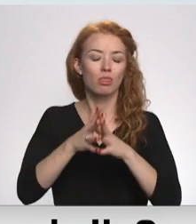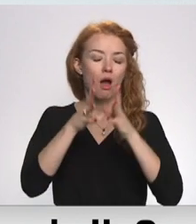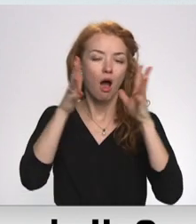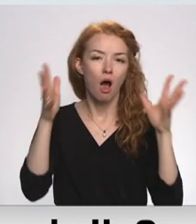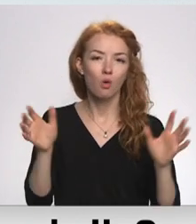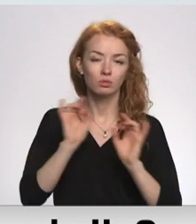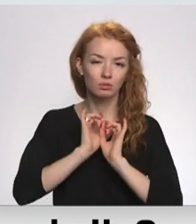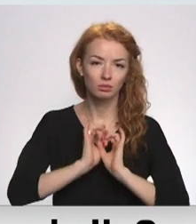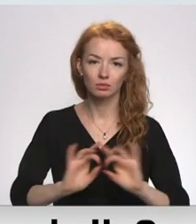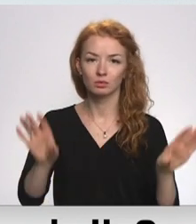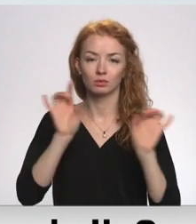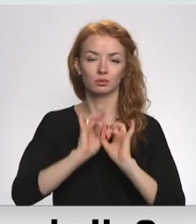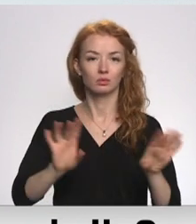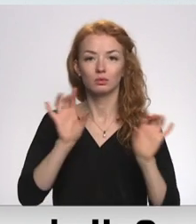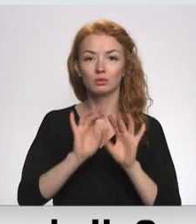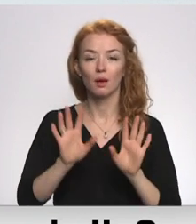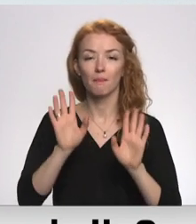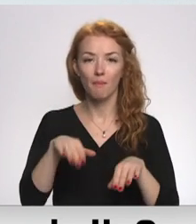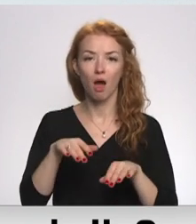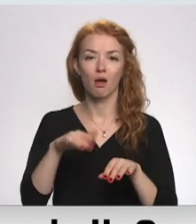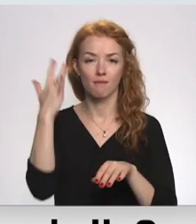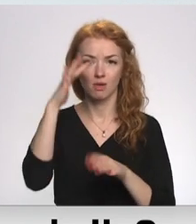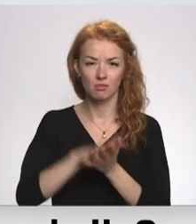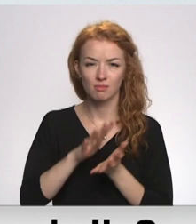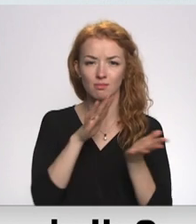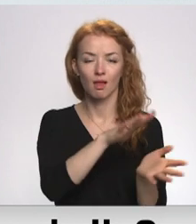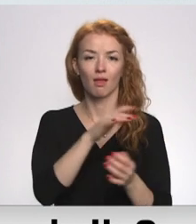atvēlēts rietumā apsūdzībām,